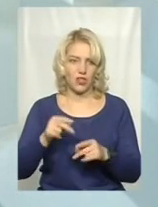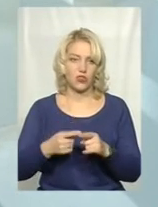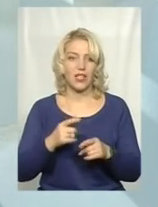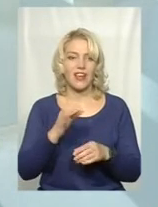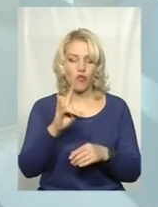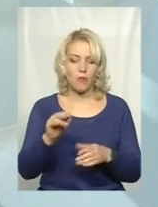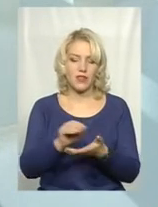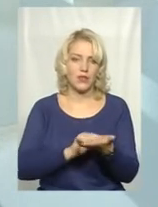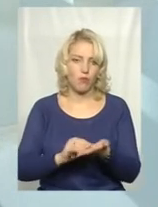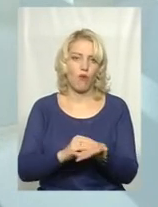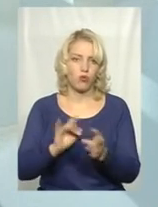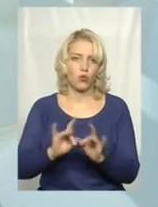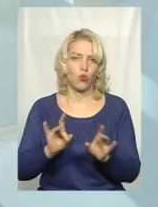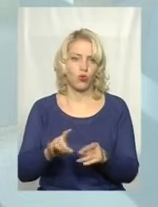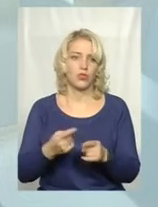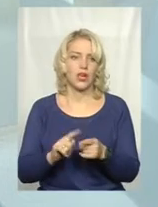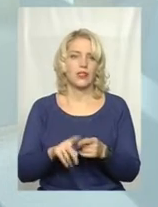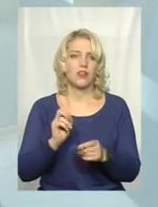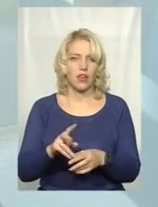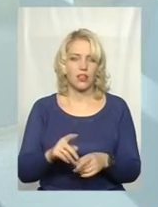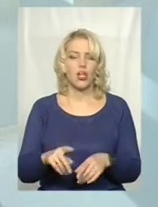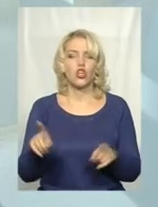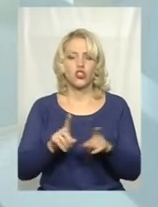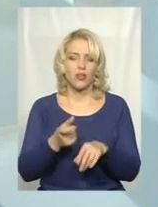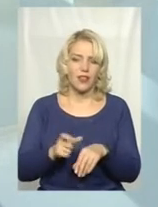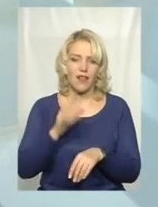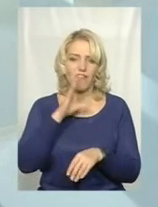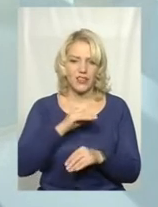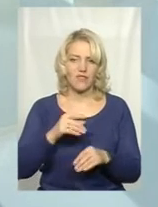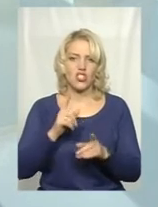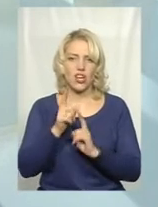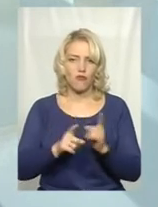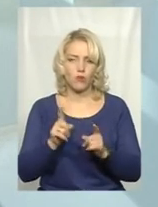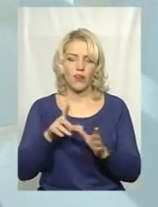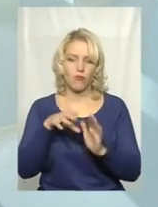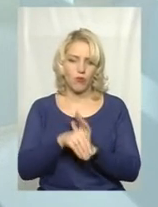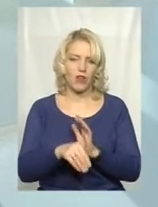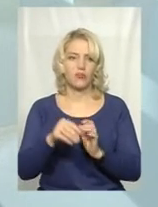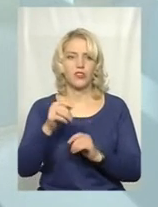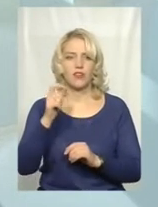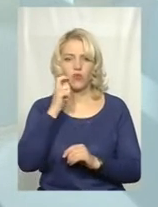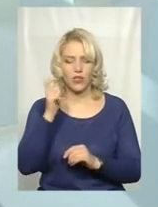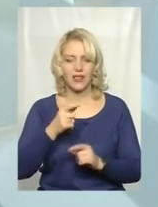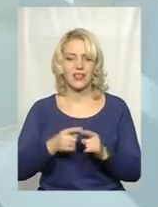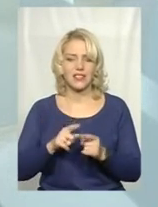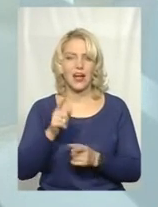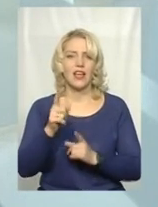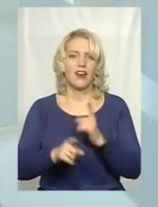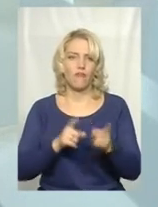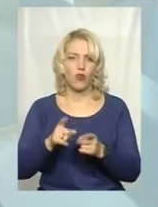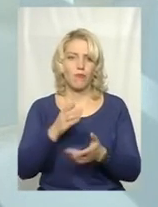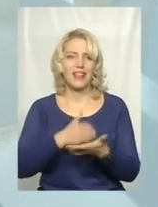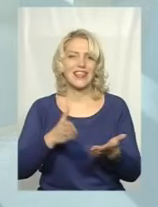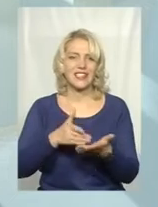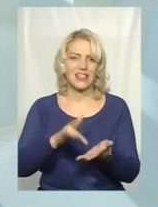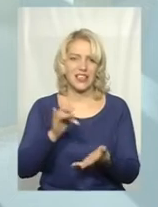за одним повторюють це вже, ну, таку як мантру, що найефективніша реформа, яка впроваджується в Україні, це реформа децентралізації. Ну,